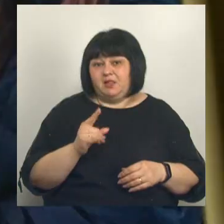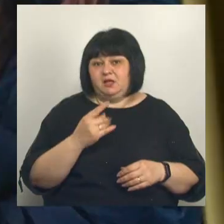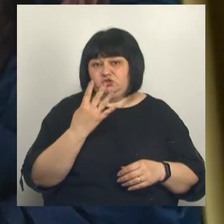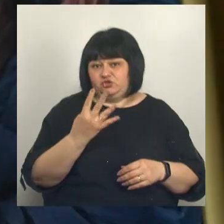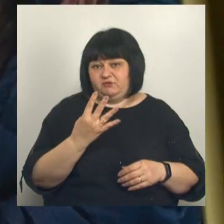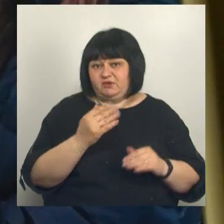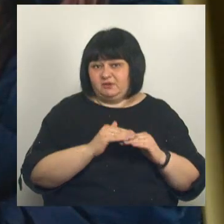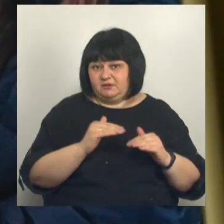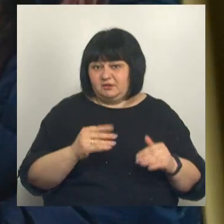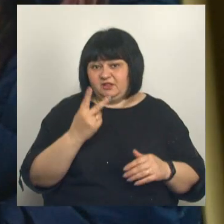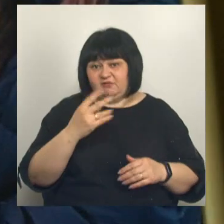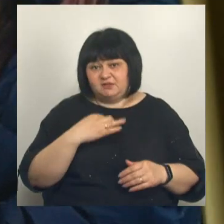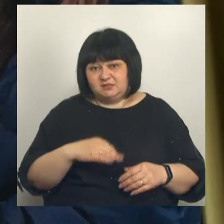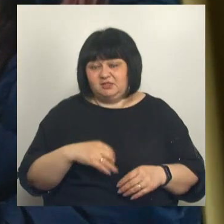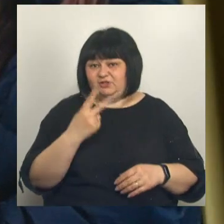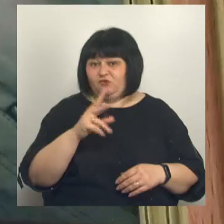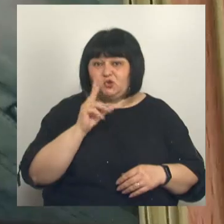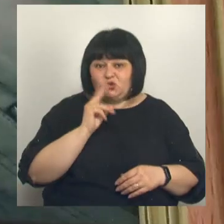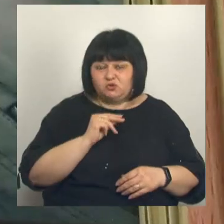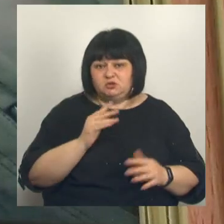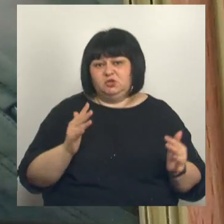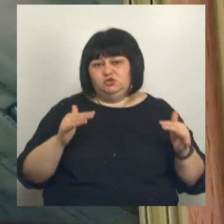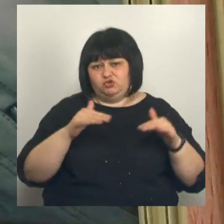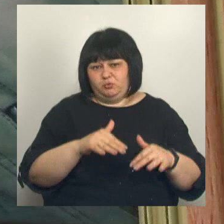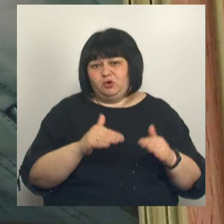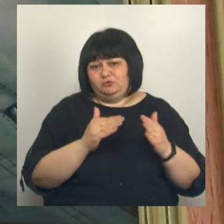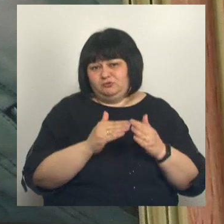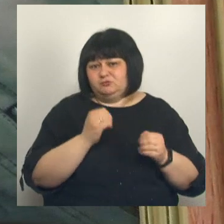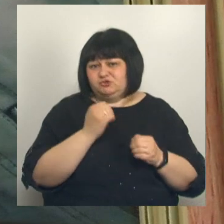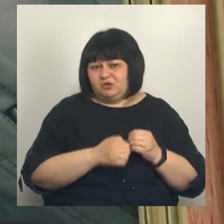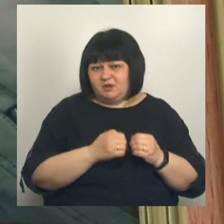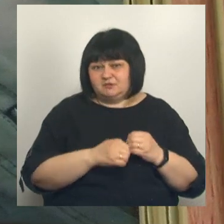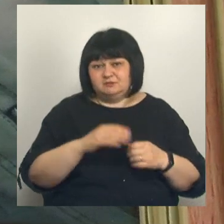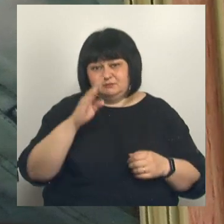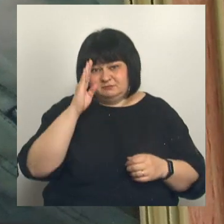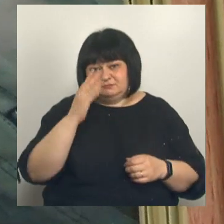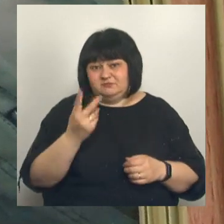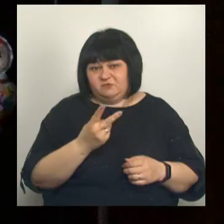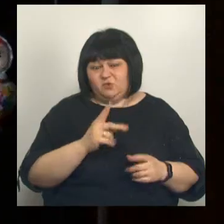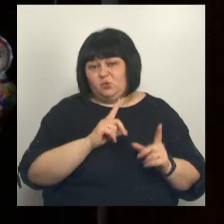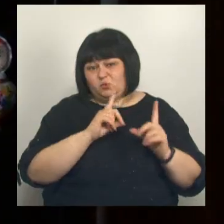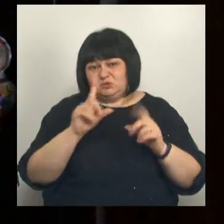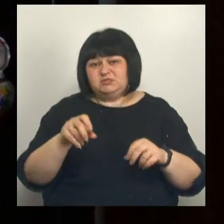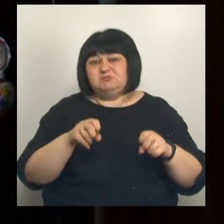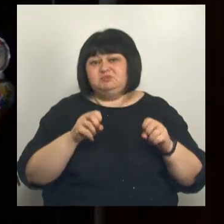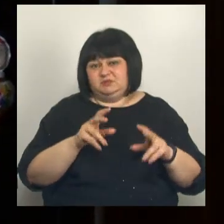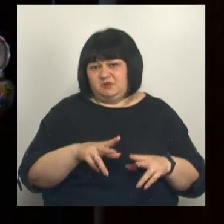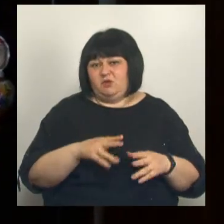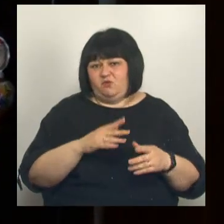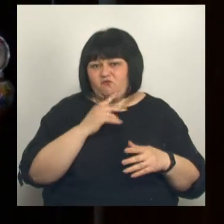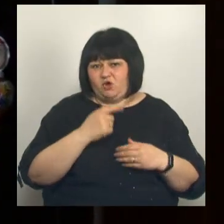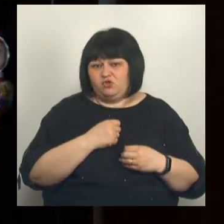дочери и два сына. В родительском доме собираются часто. Сергей и Станислав в августе ушли на специальную военную операцию добровольцами.